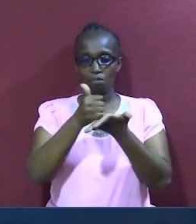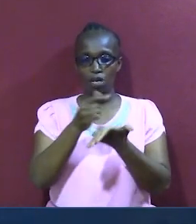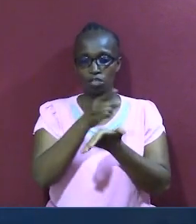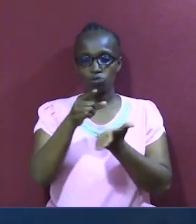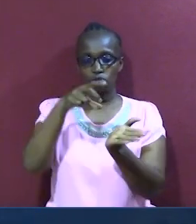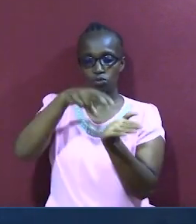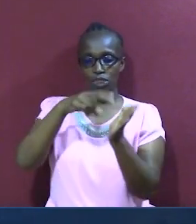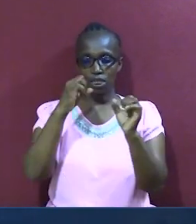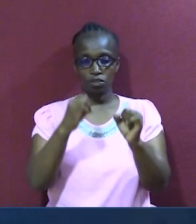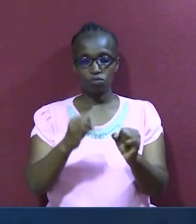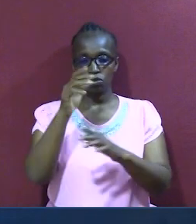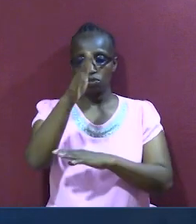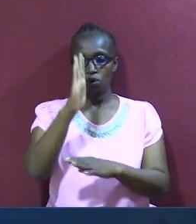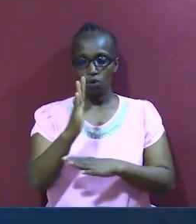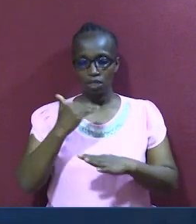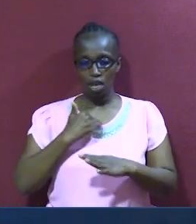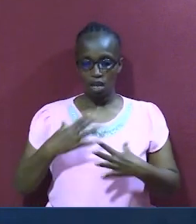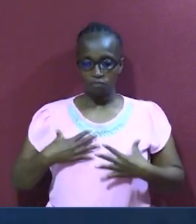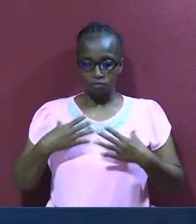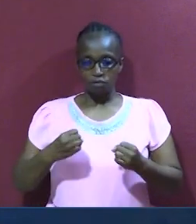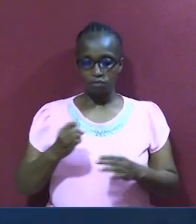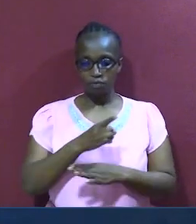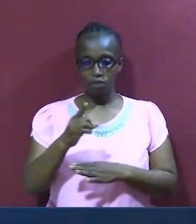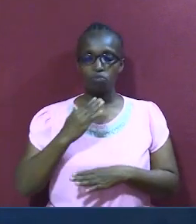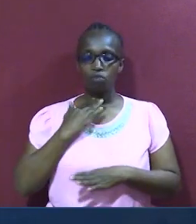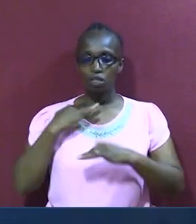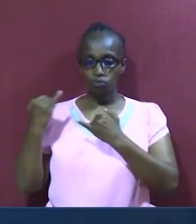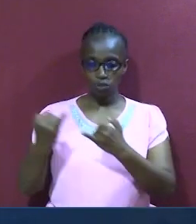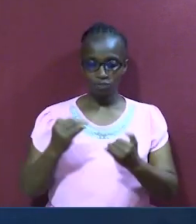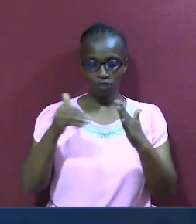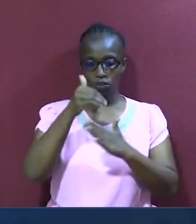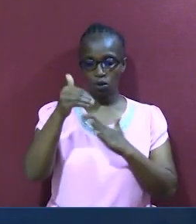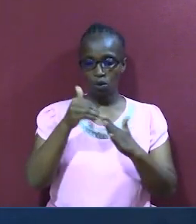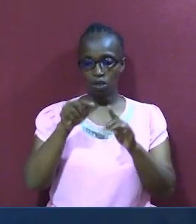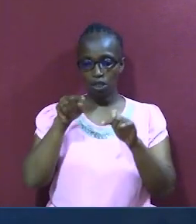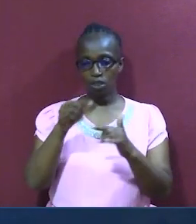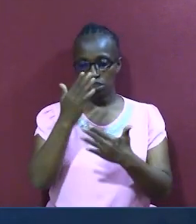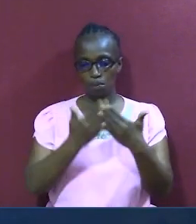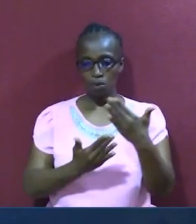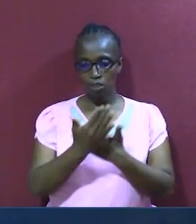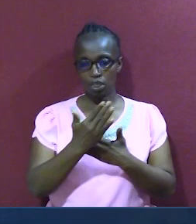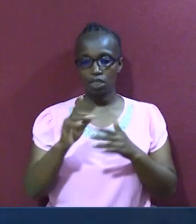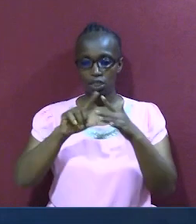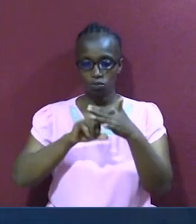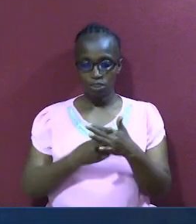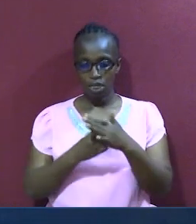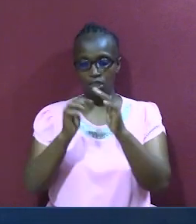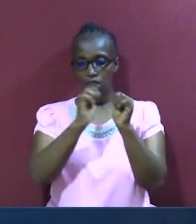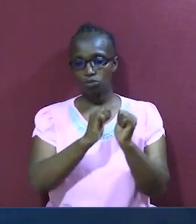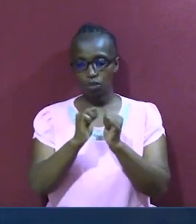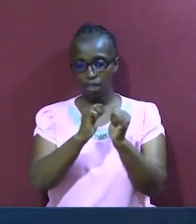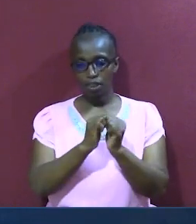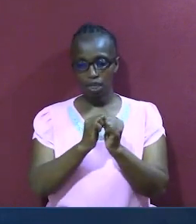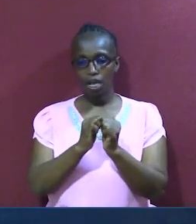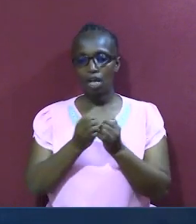mungu amekuponya. Nina kukaribisha asubu ya leo, hili tukaweze kuanza pamoja na